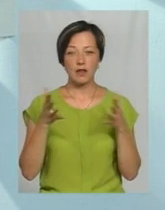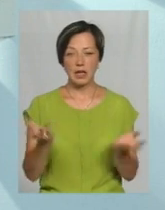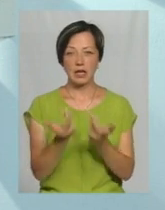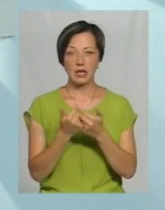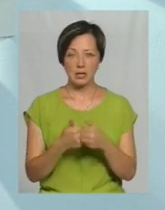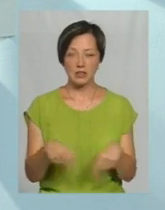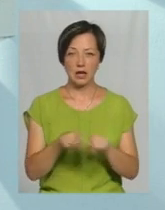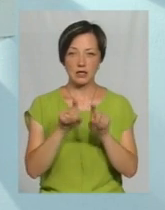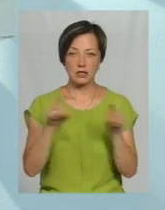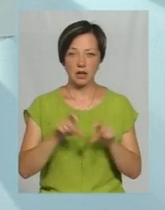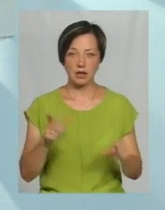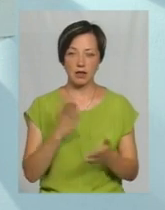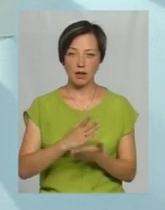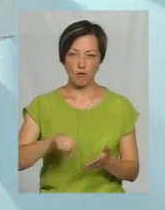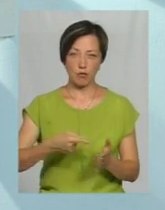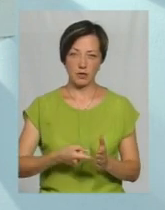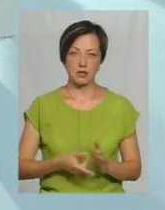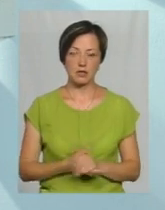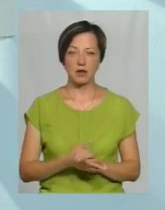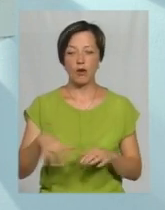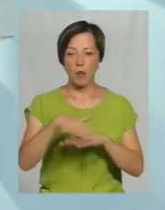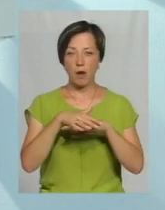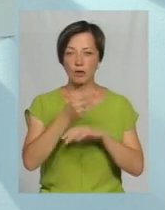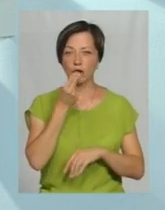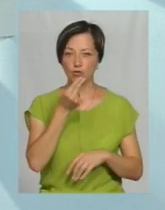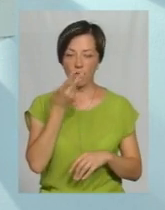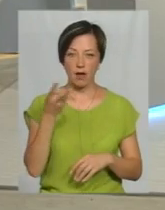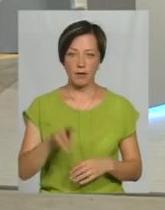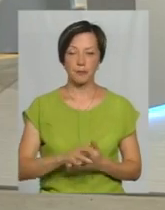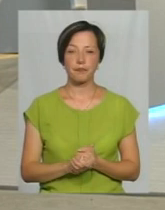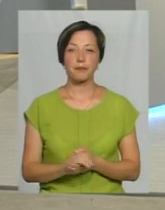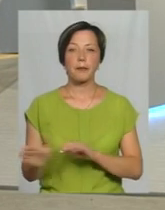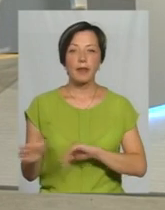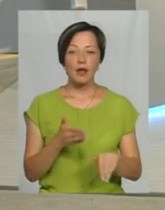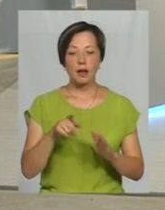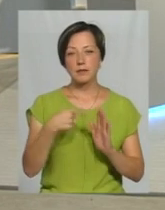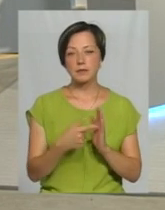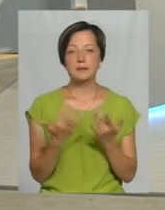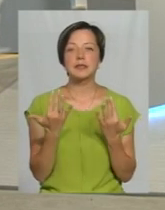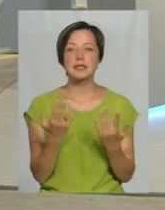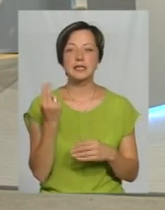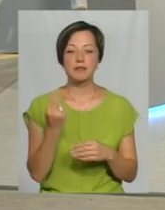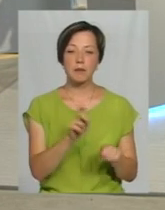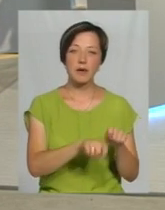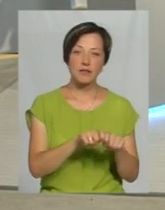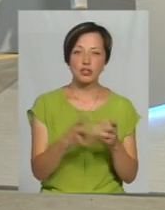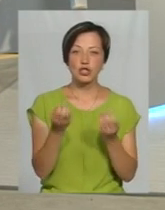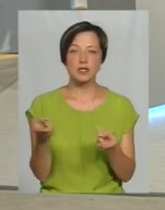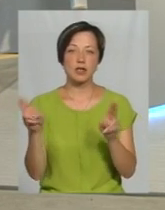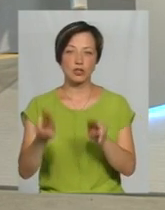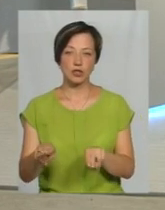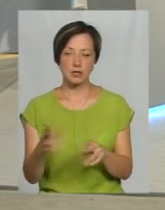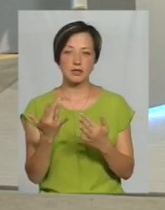кількість цих закладів громадського харчування є такі. А якщо в цифрах, скільки перевірили і скільки ще